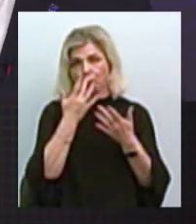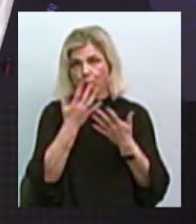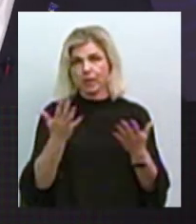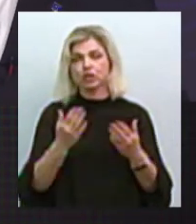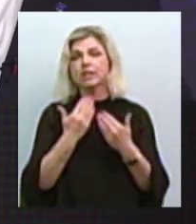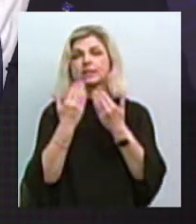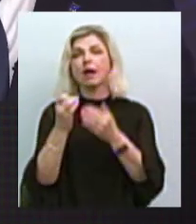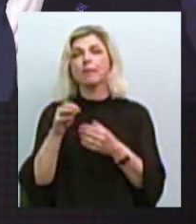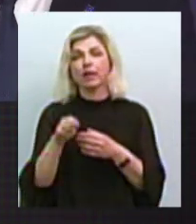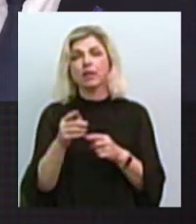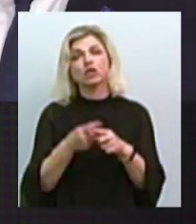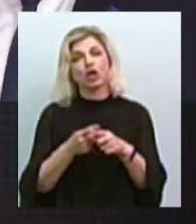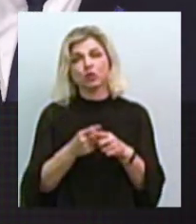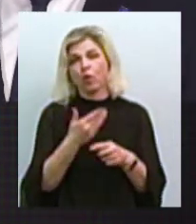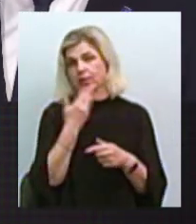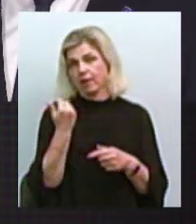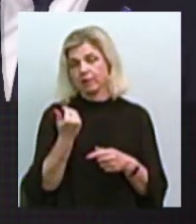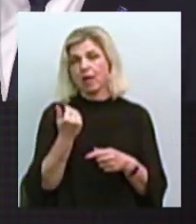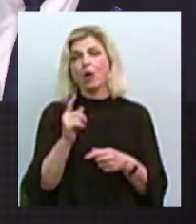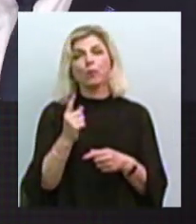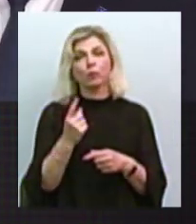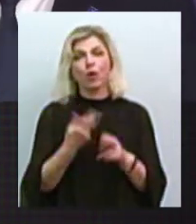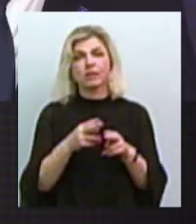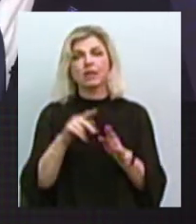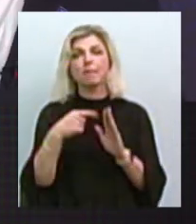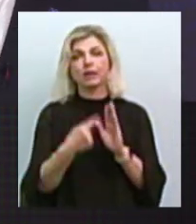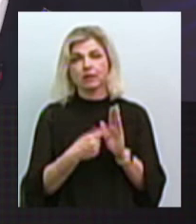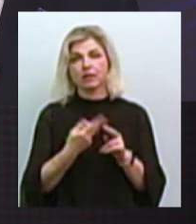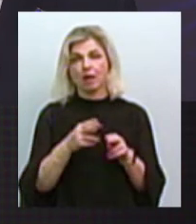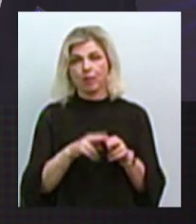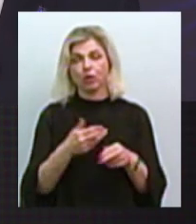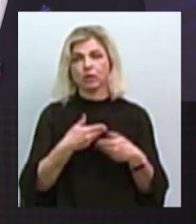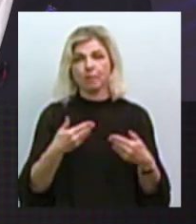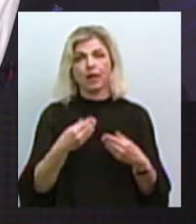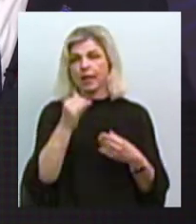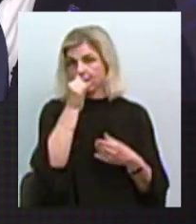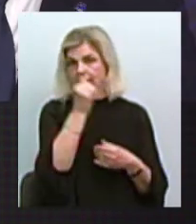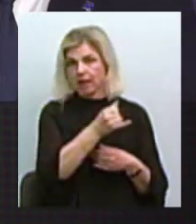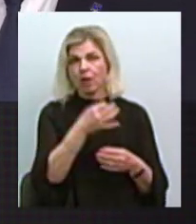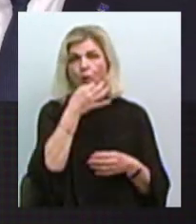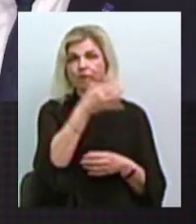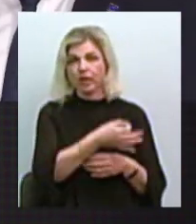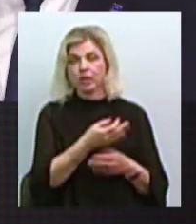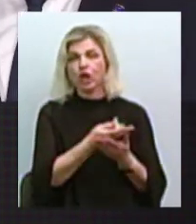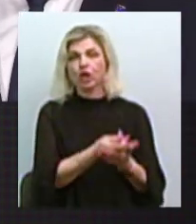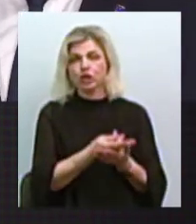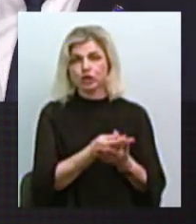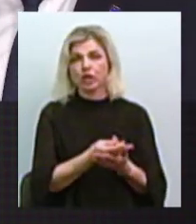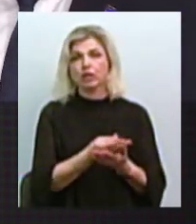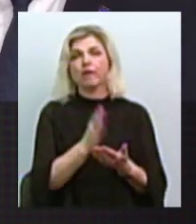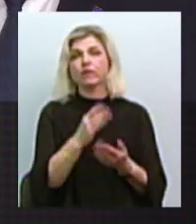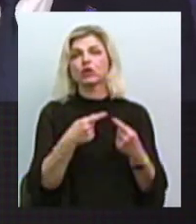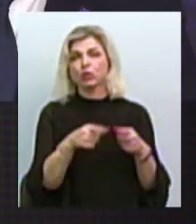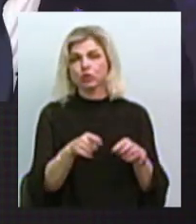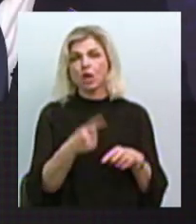а частково ні, чому ні, тому що це питання, по якому ми не надали відповідь, воно лежить вже в плащині в іншій.